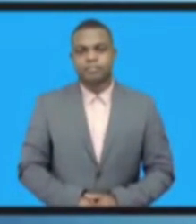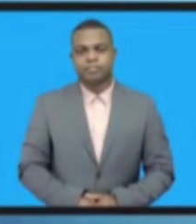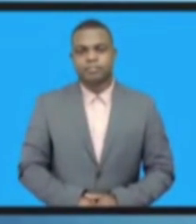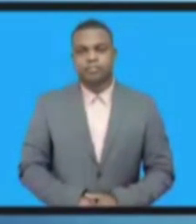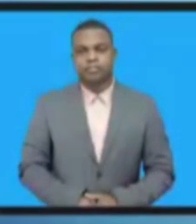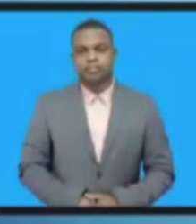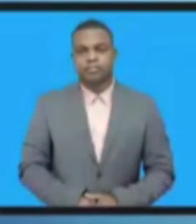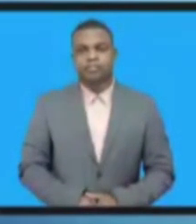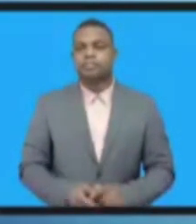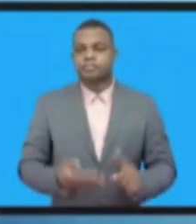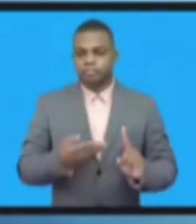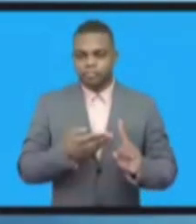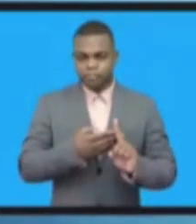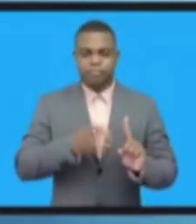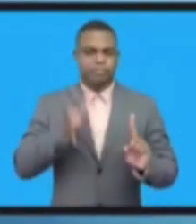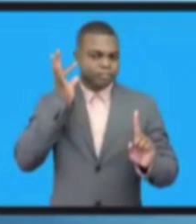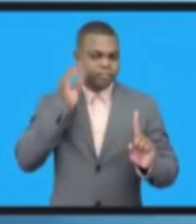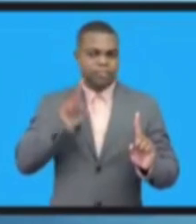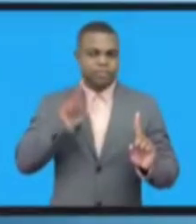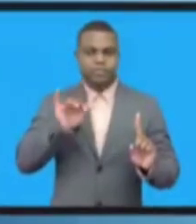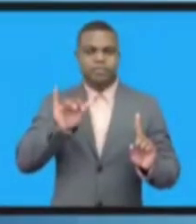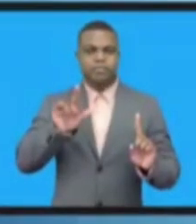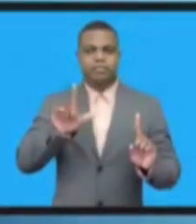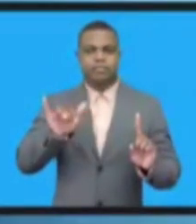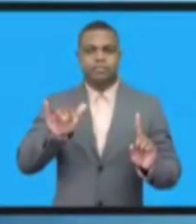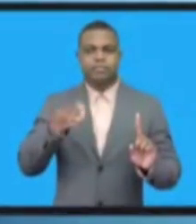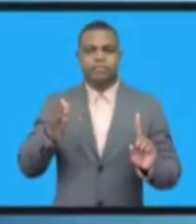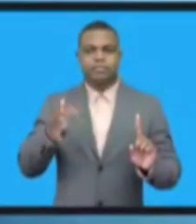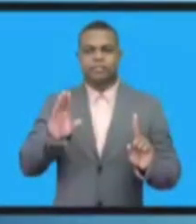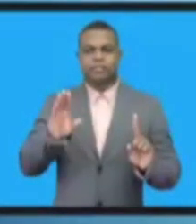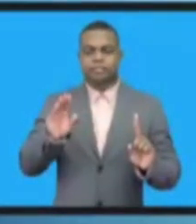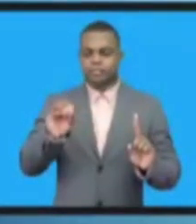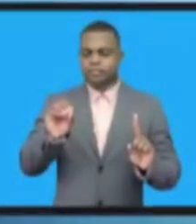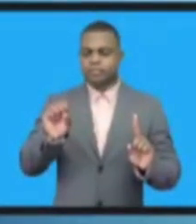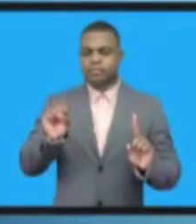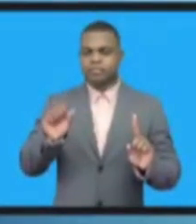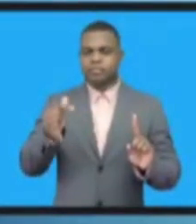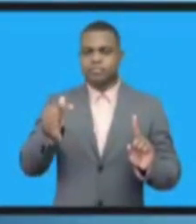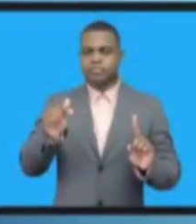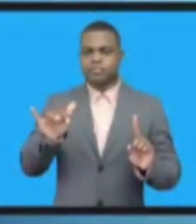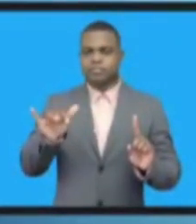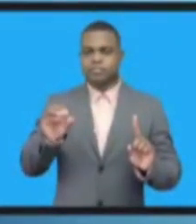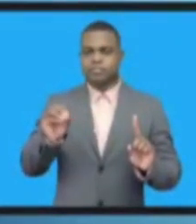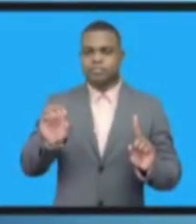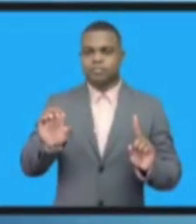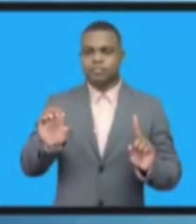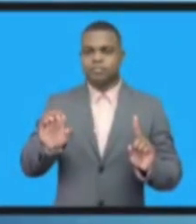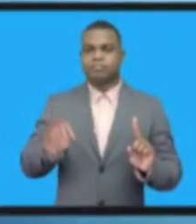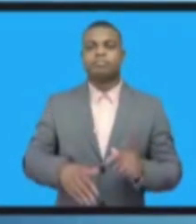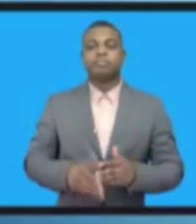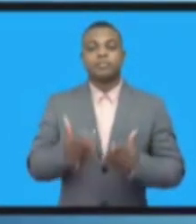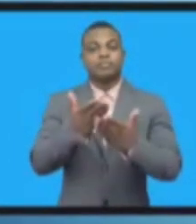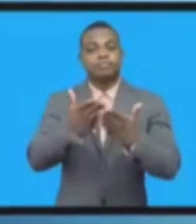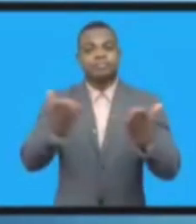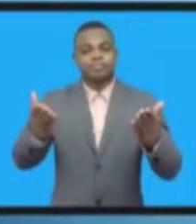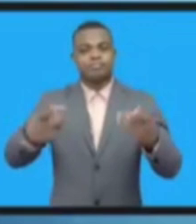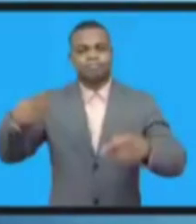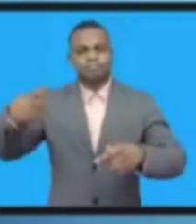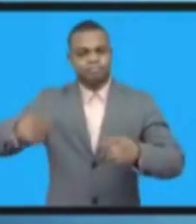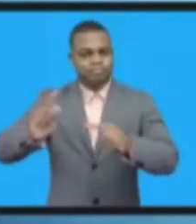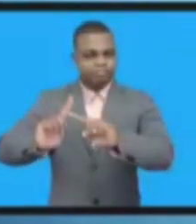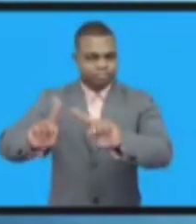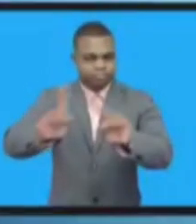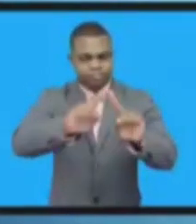Ваше превосходительство, уважаемые гости, коллеги, дамы и господа. Меня зовут Лили